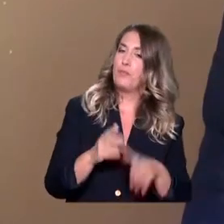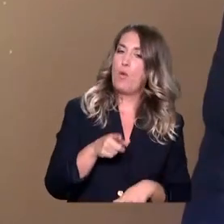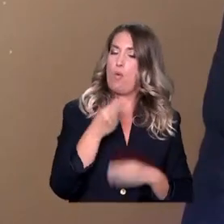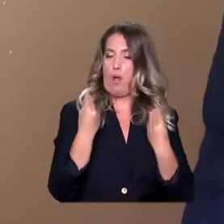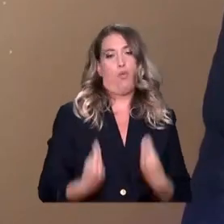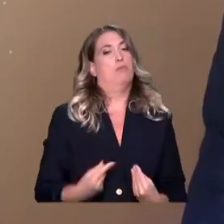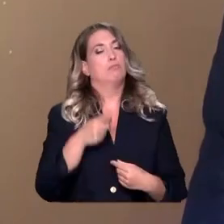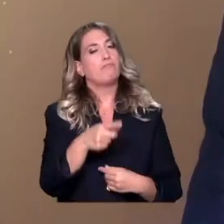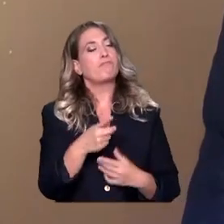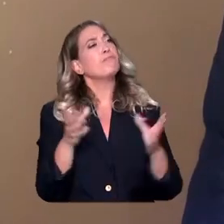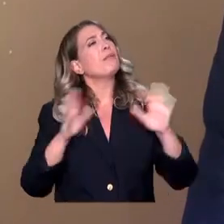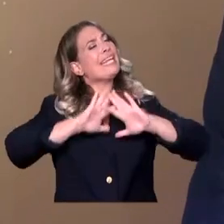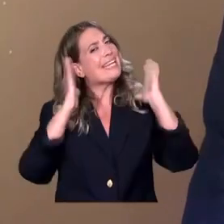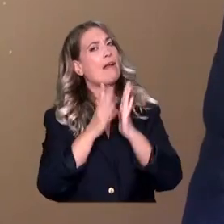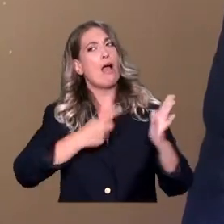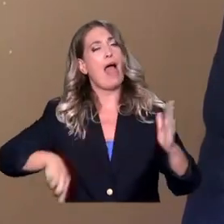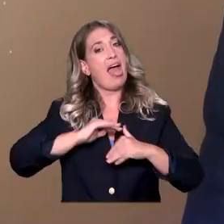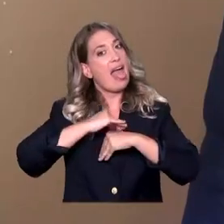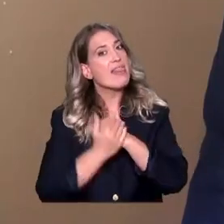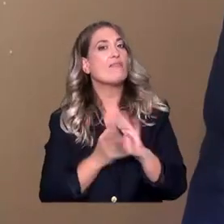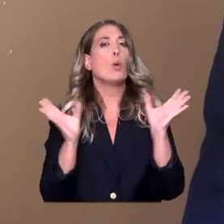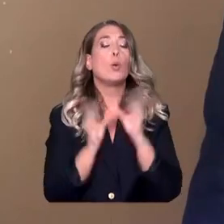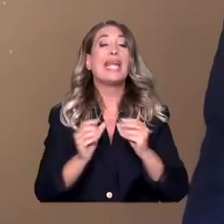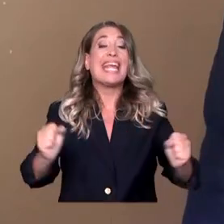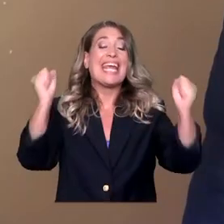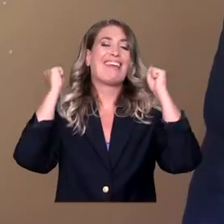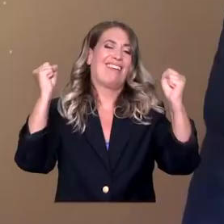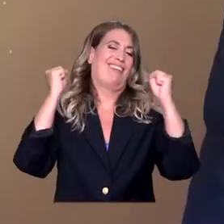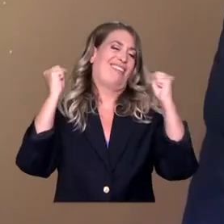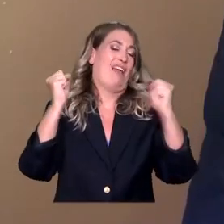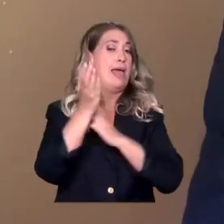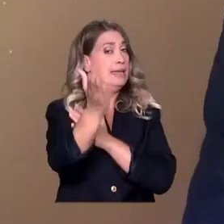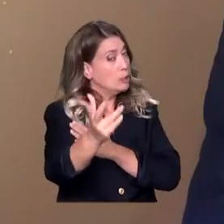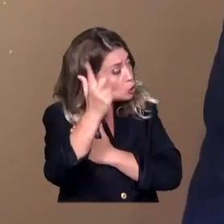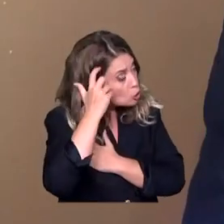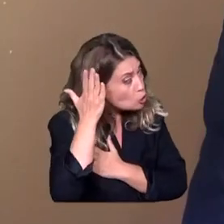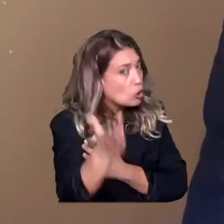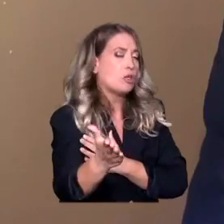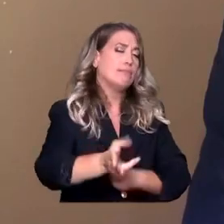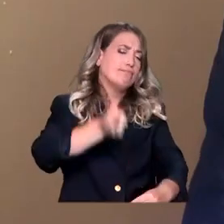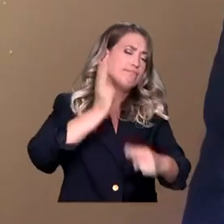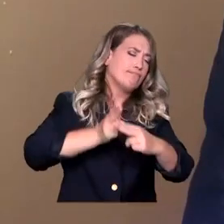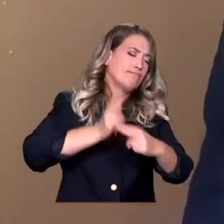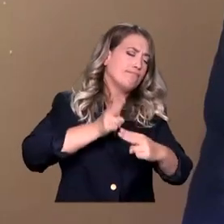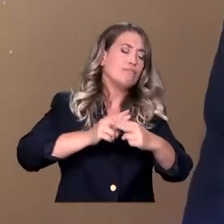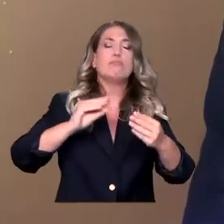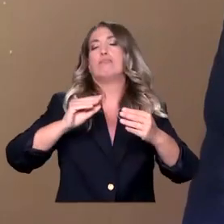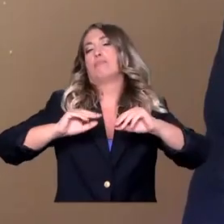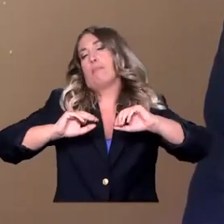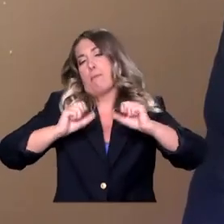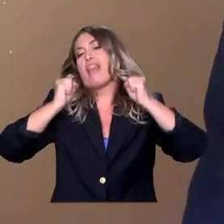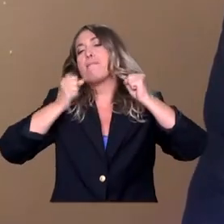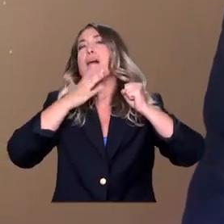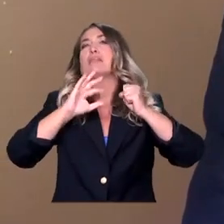Και τα ρεπορτάζ που γίνονται και οι έρευνες και οι καταγγελίες. Η υγεία το ξέρετε καλά. Μετά την ακρίβεια είναι το θέμα που απασχολεί την κοινωνία μας